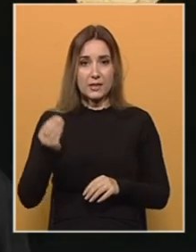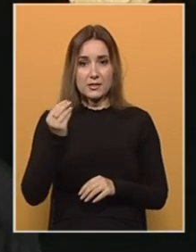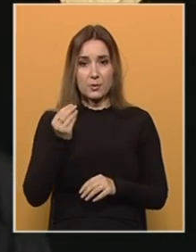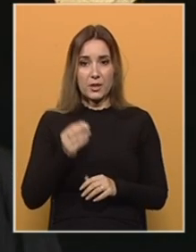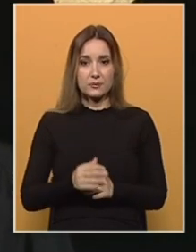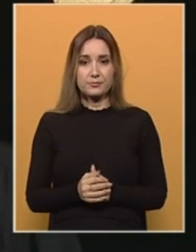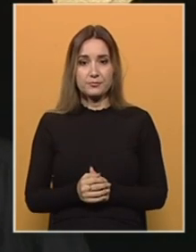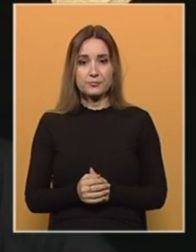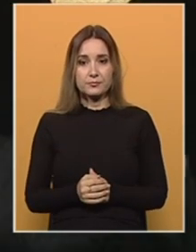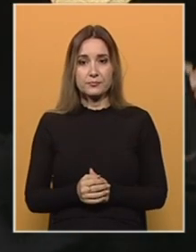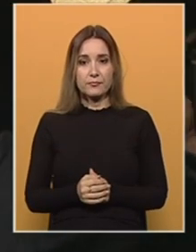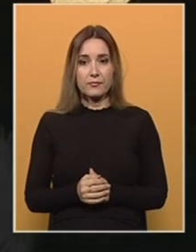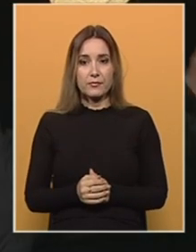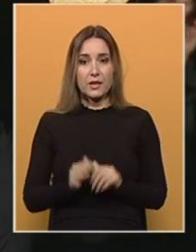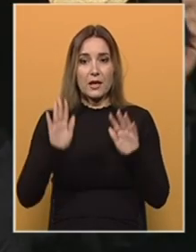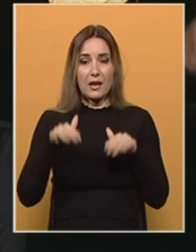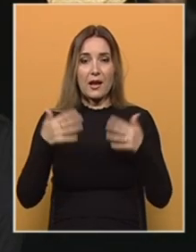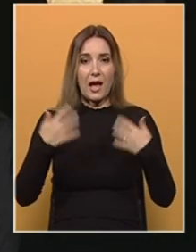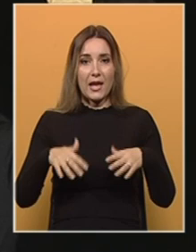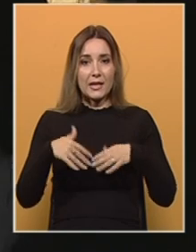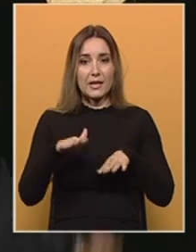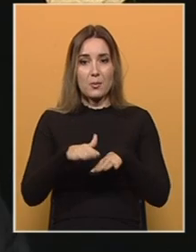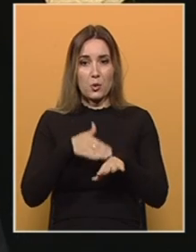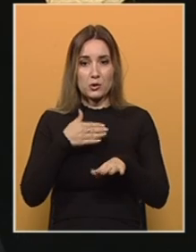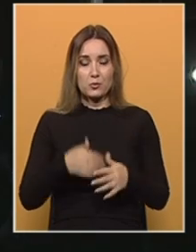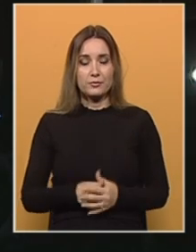Neka igre počnu!